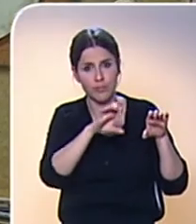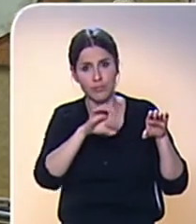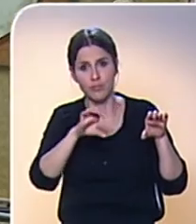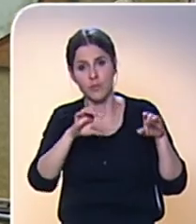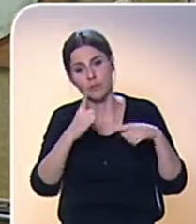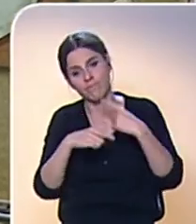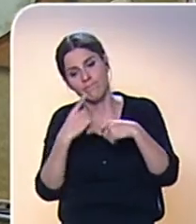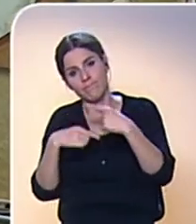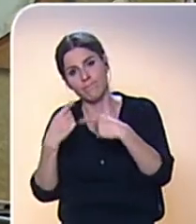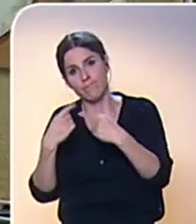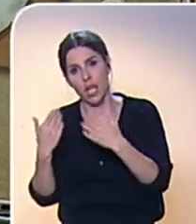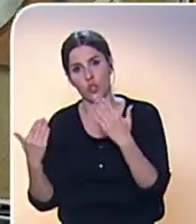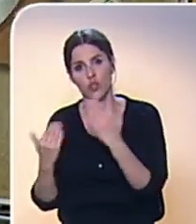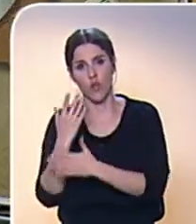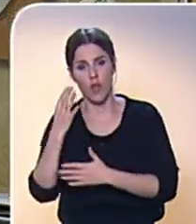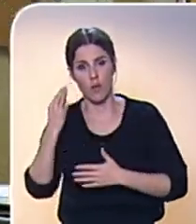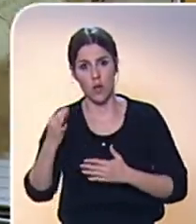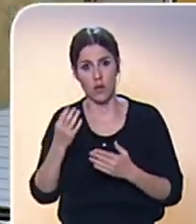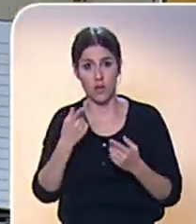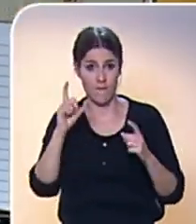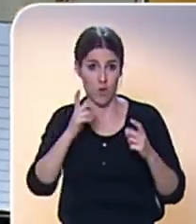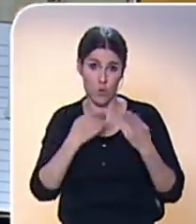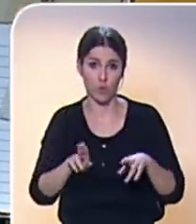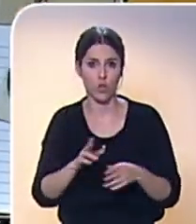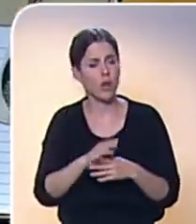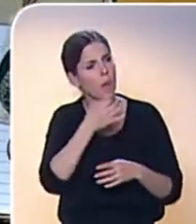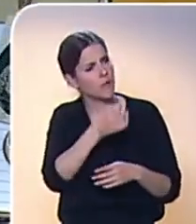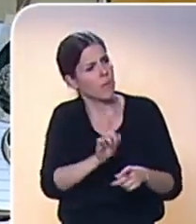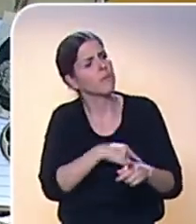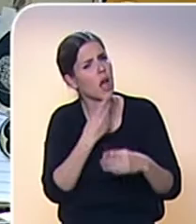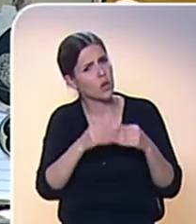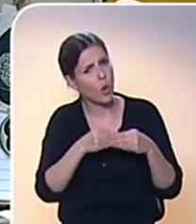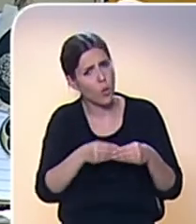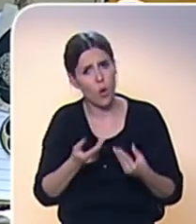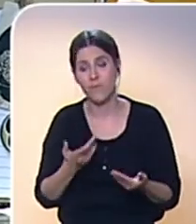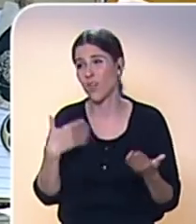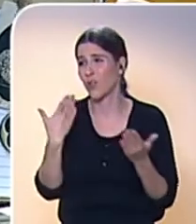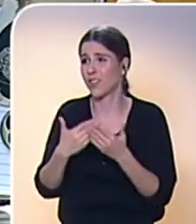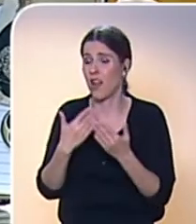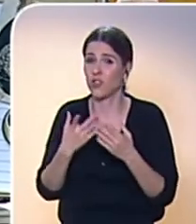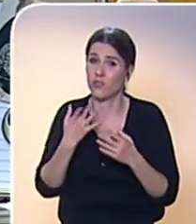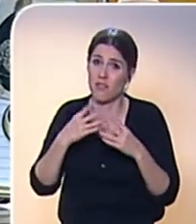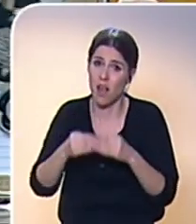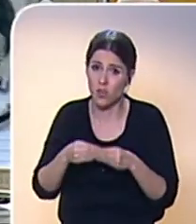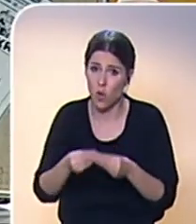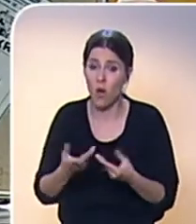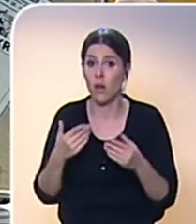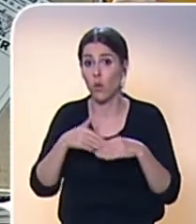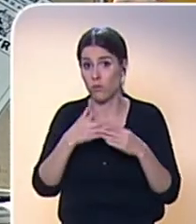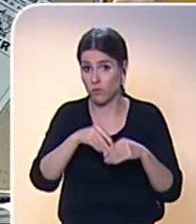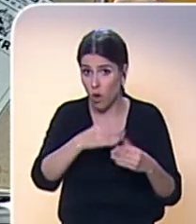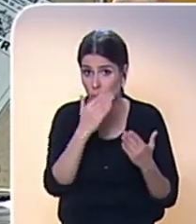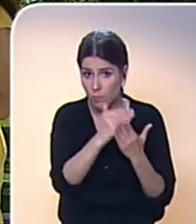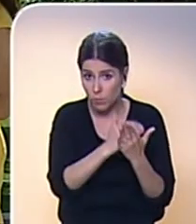dlouho trvá vytvoření takové fotoknihy? Kolik času to zabere? Záleží na to, jestli použijete asistenta